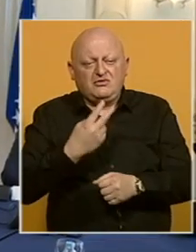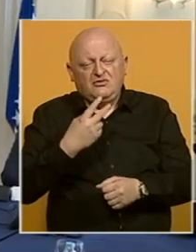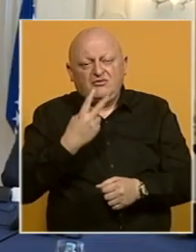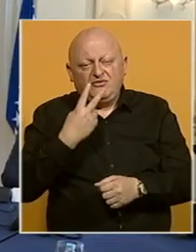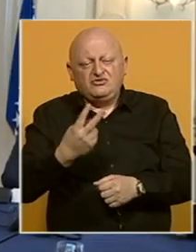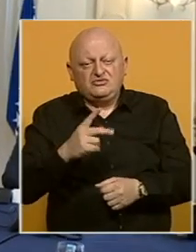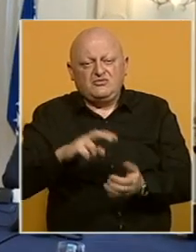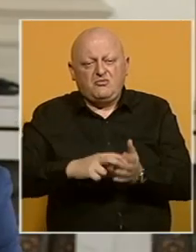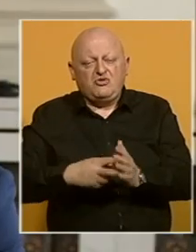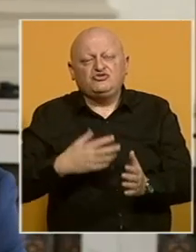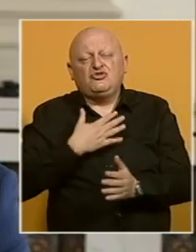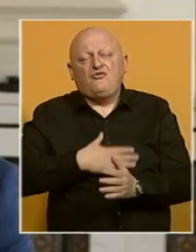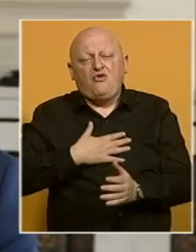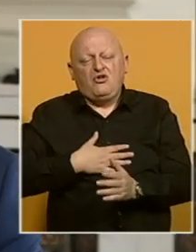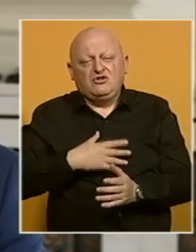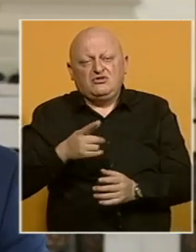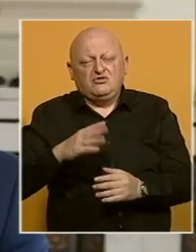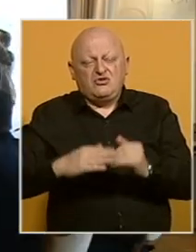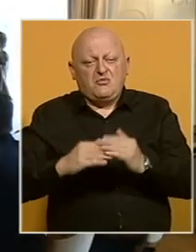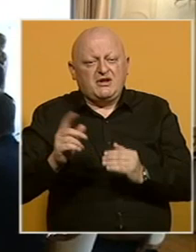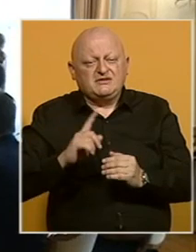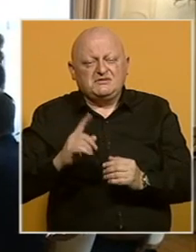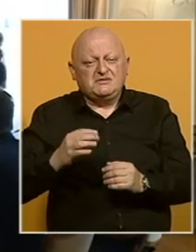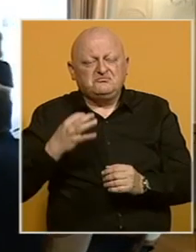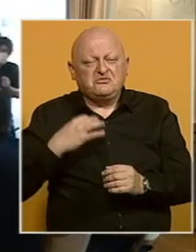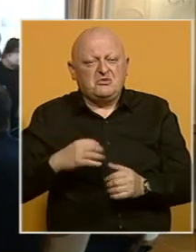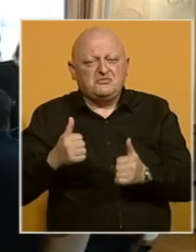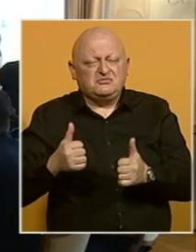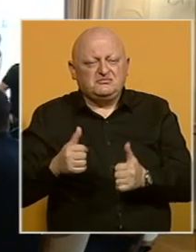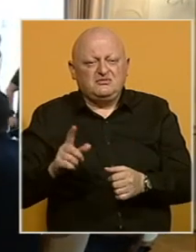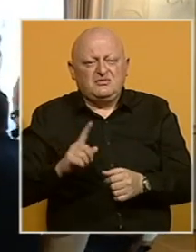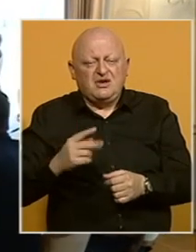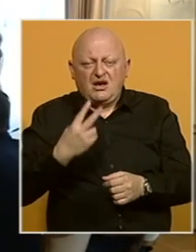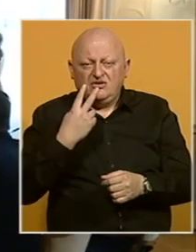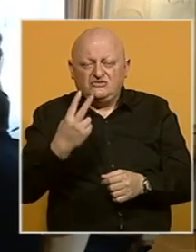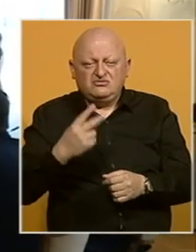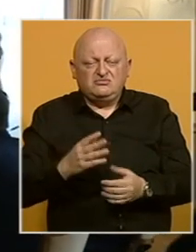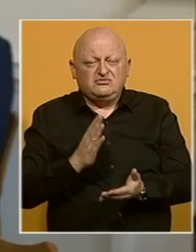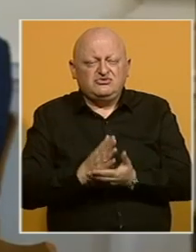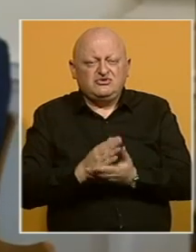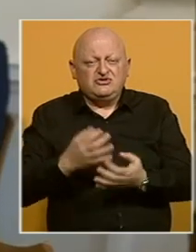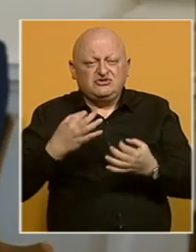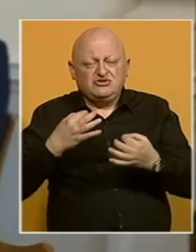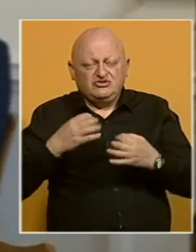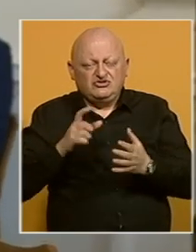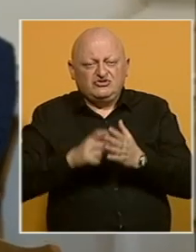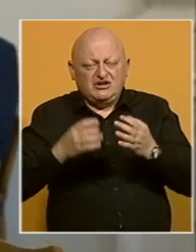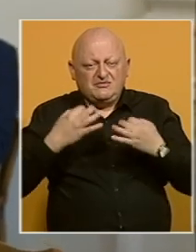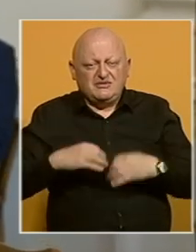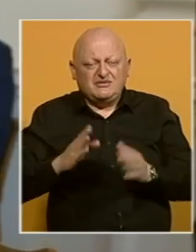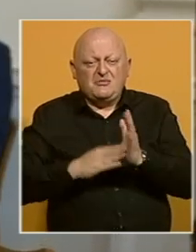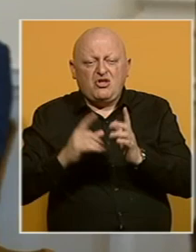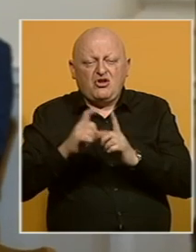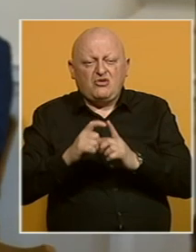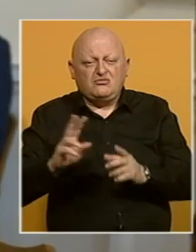naravno, od političke volje, a ona u praksi nije obećavajuća, ako se osvrnemo na činjenicu da je član predsjedništva Milorad Dodik